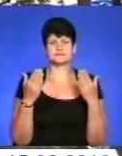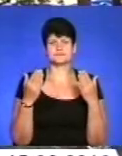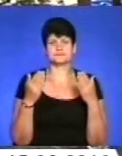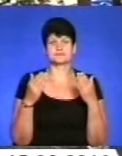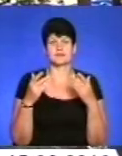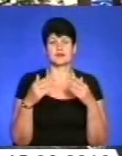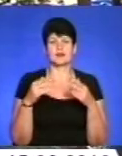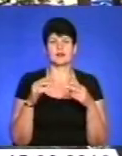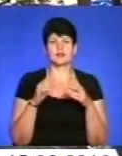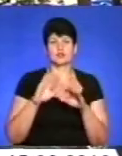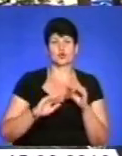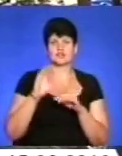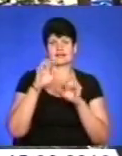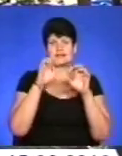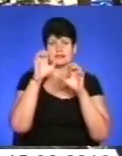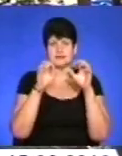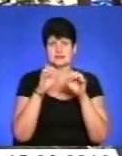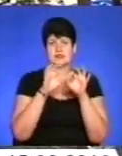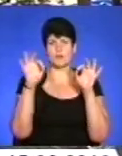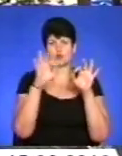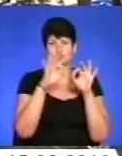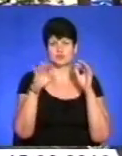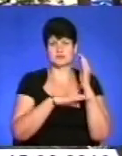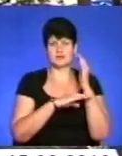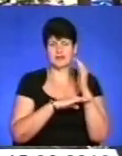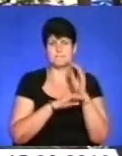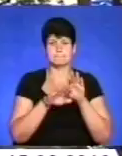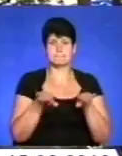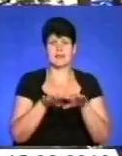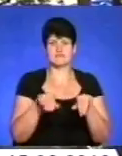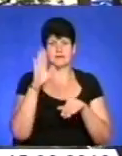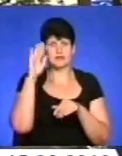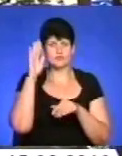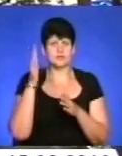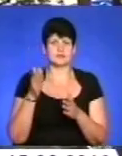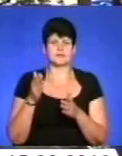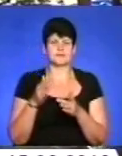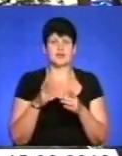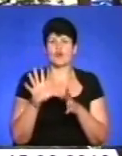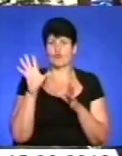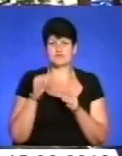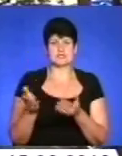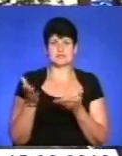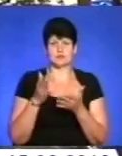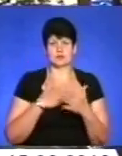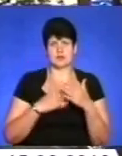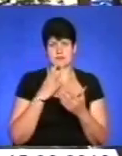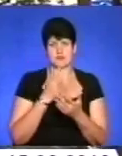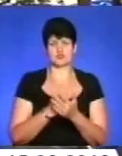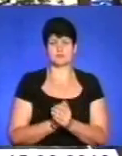Дошка для скелозіння, мотузки між деревами, плавання на воді. Всіх запрошуємо, будемо раді бачити.